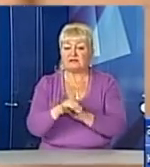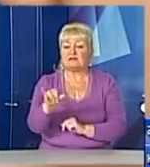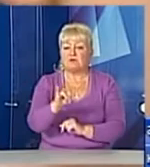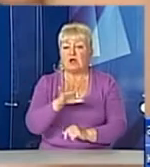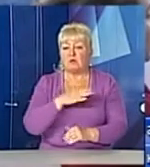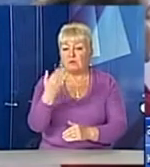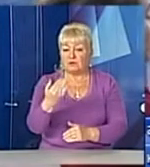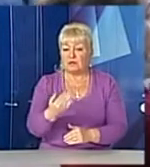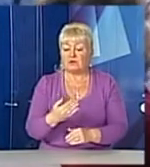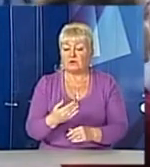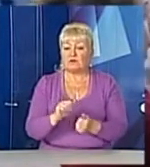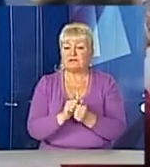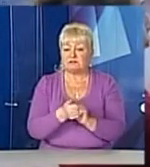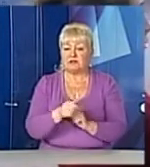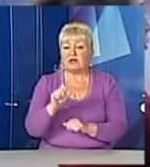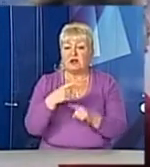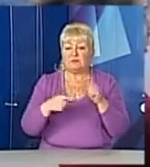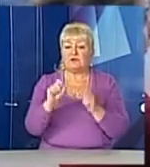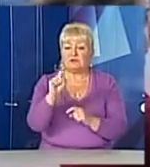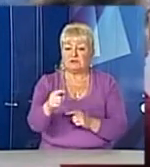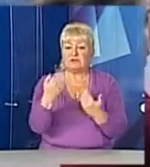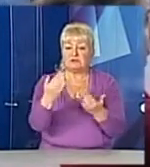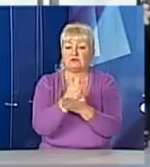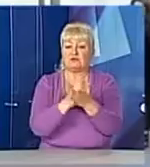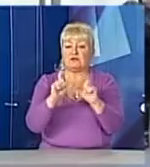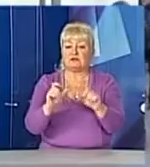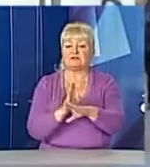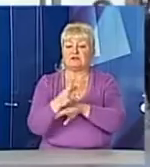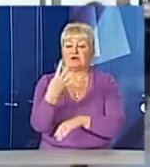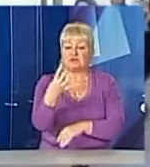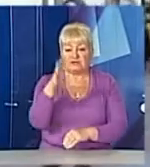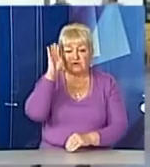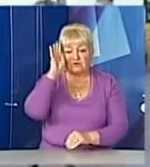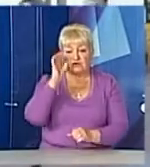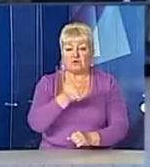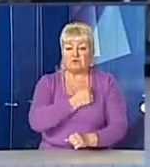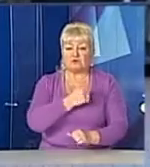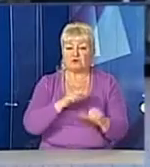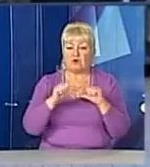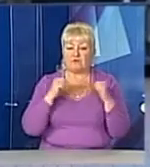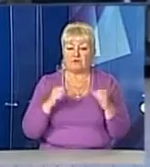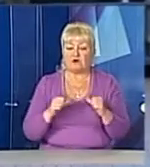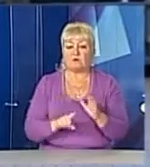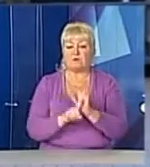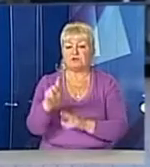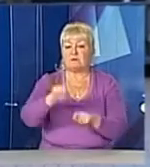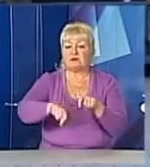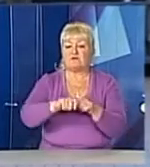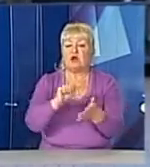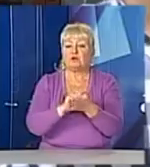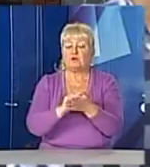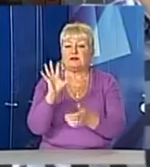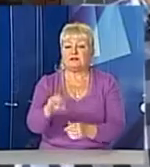його зміна. Хлопець розповідає, о пів на одинадцяту до їхнього закладу зайшли четверо чоловіків у військовій формі та почали перевіряти документи усіх